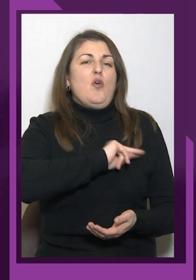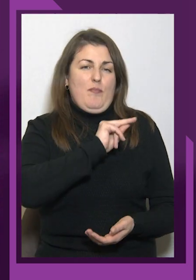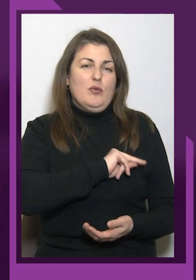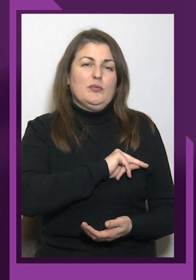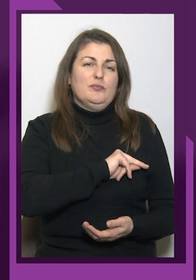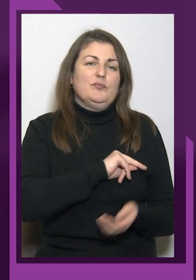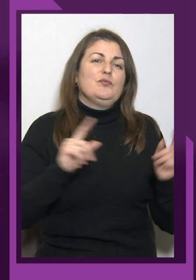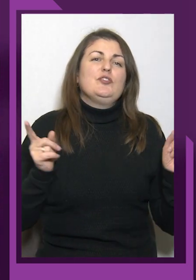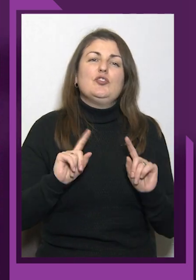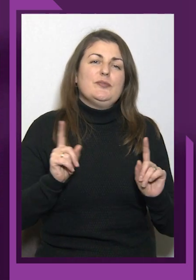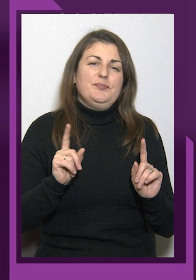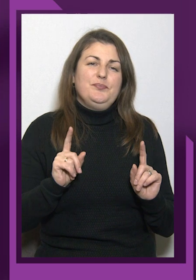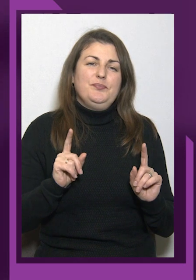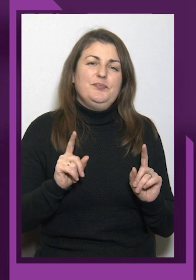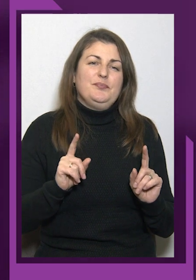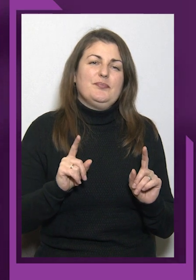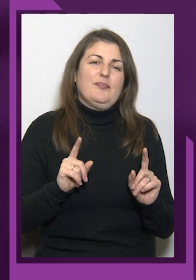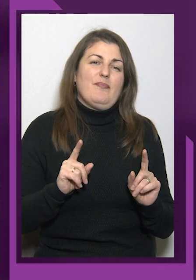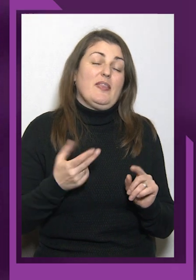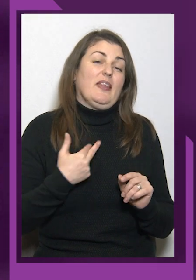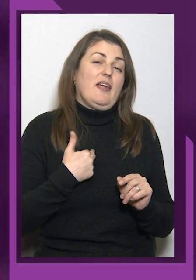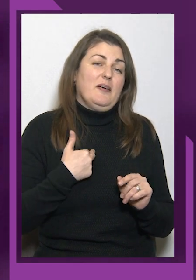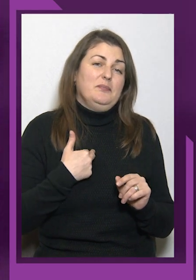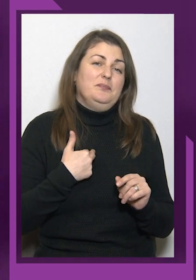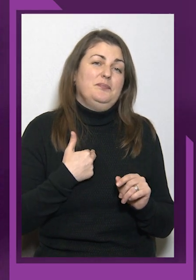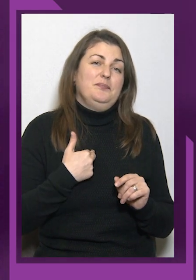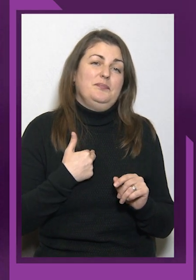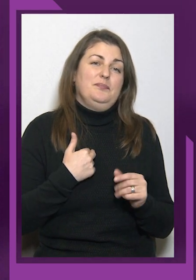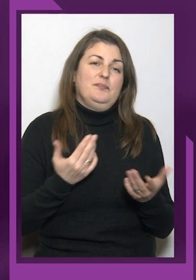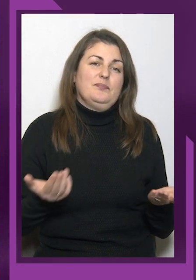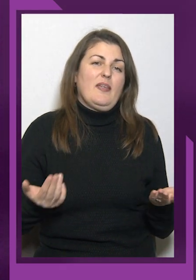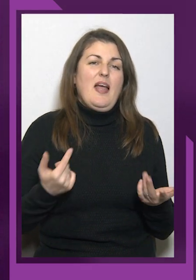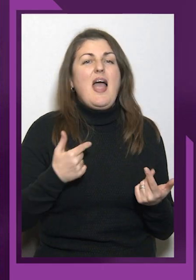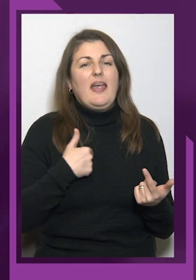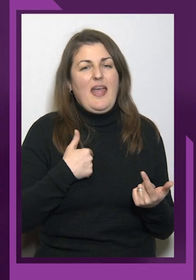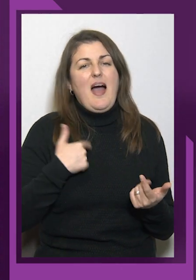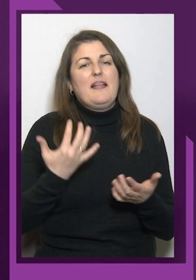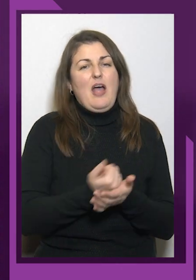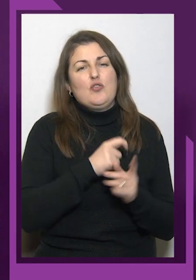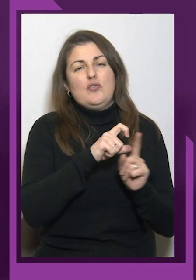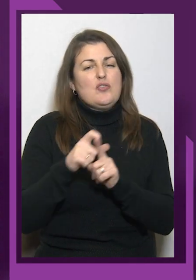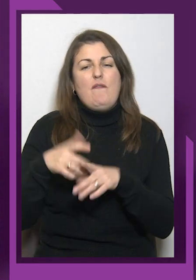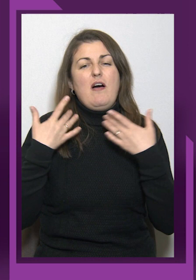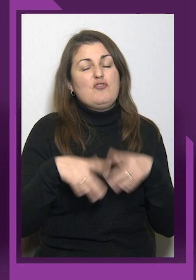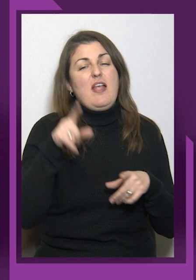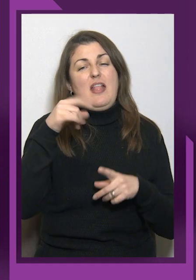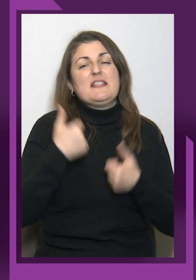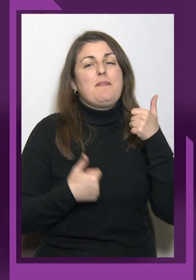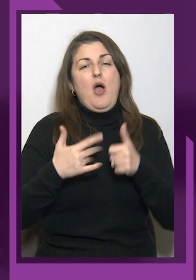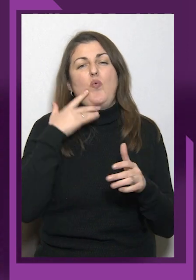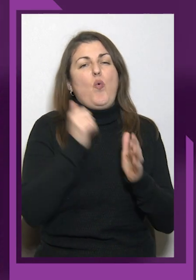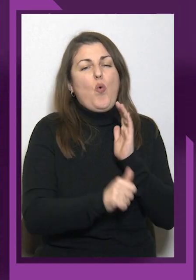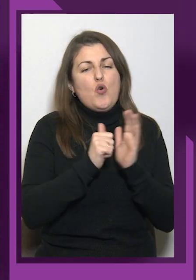знаходжу слова вже на змаганнях. У кожного є своє, своє кохання,